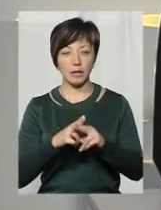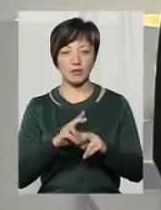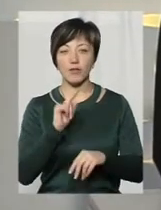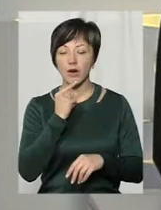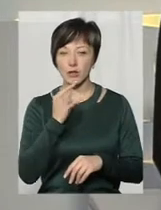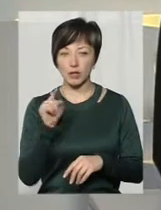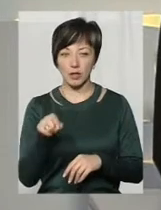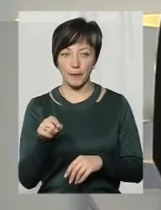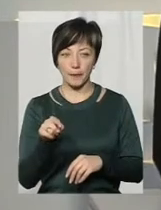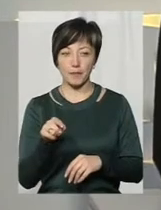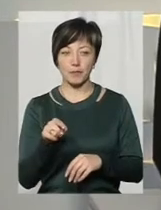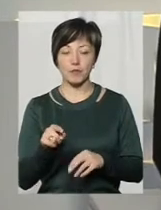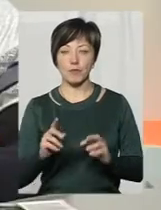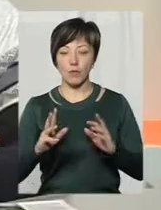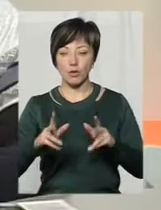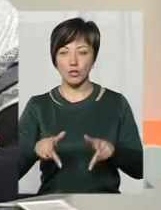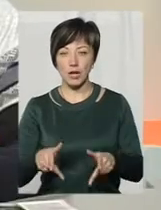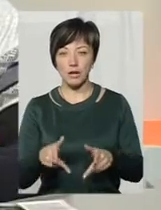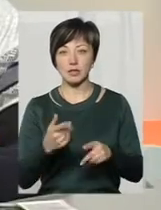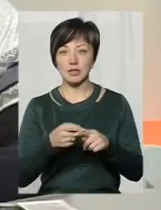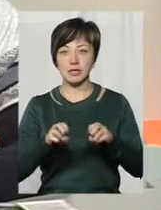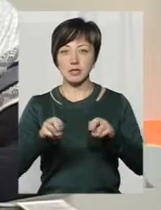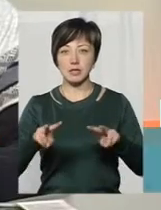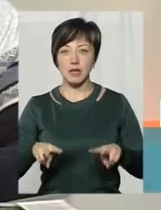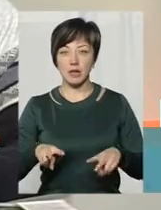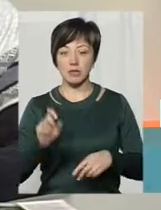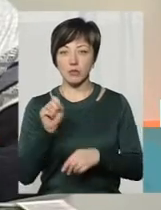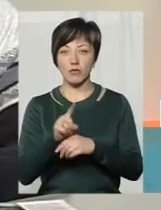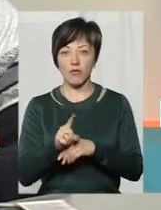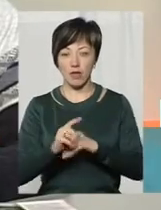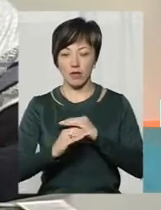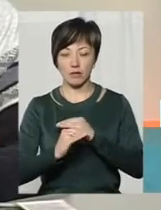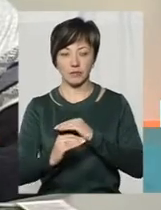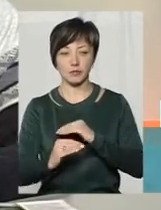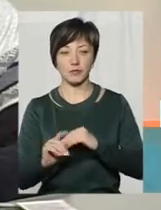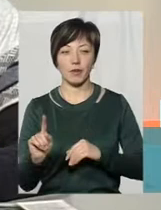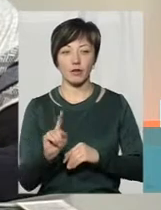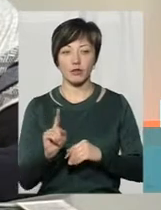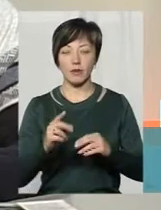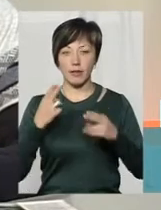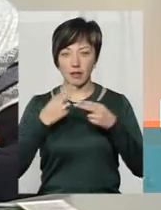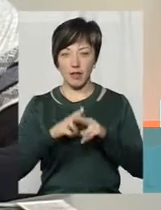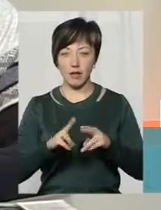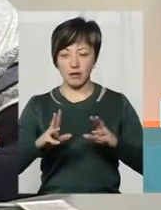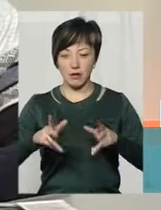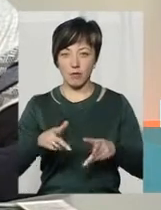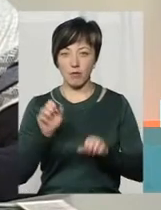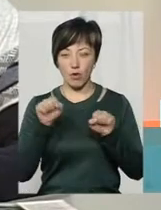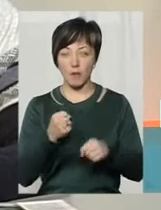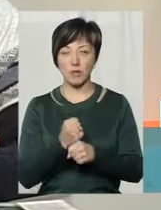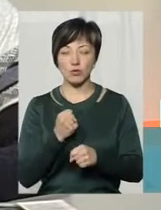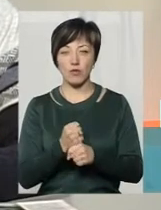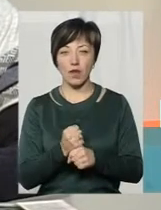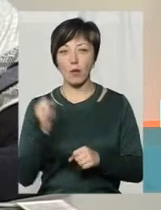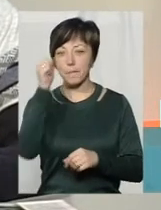важко там проїжджати. Там і слаги спеціальні замовляли, щоб могла техніка там працювати. Тому